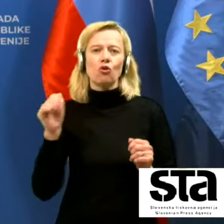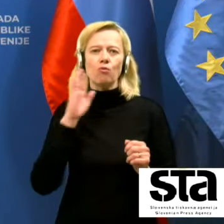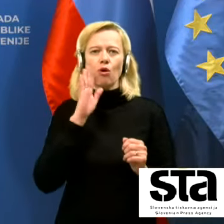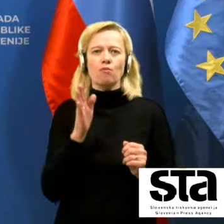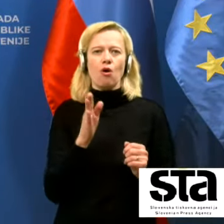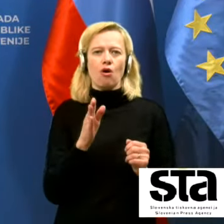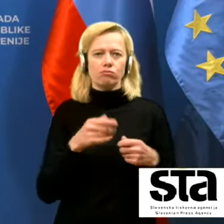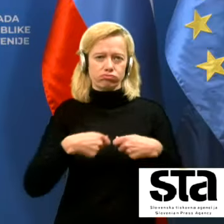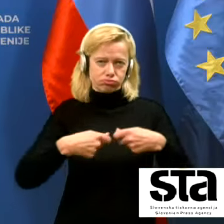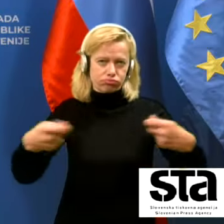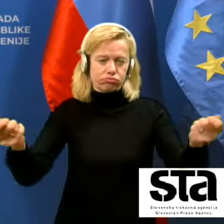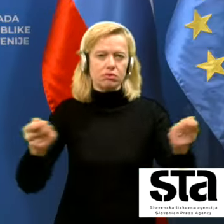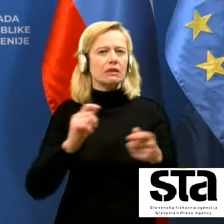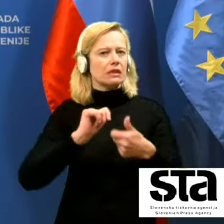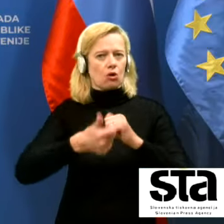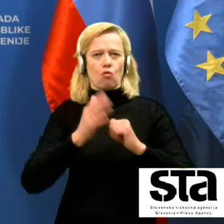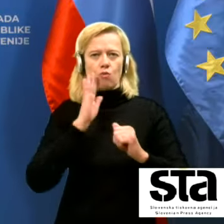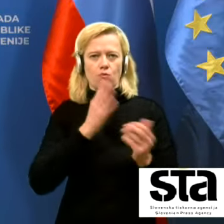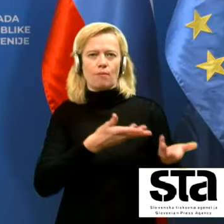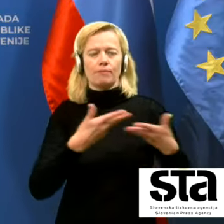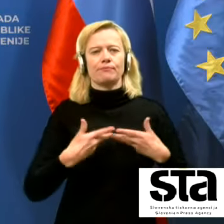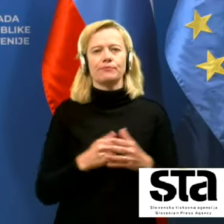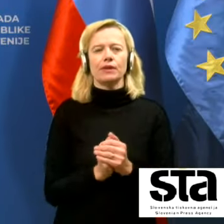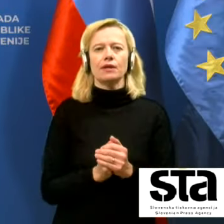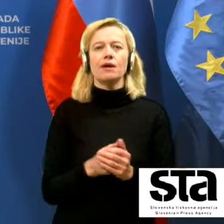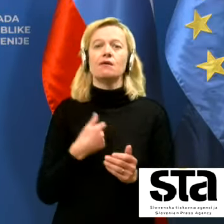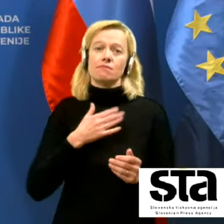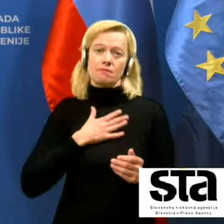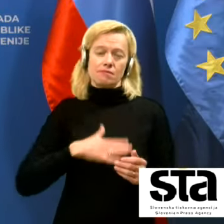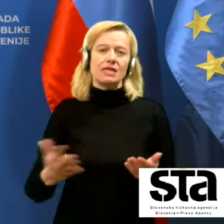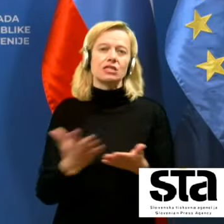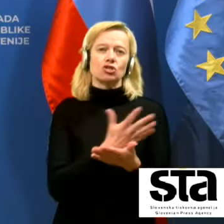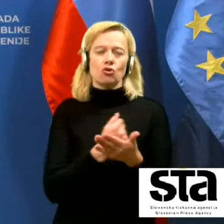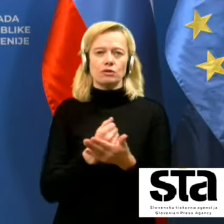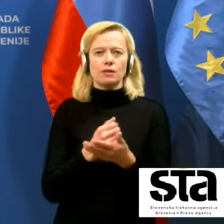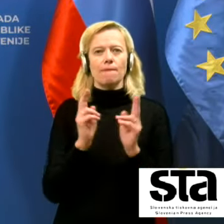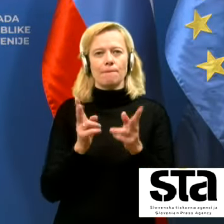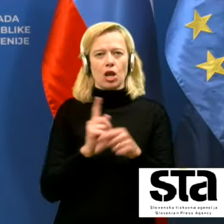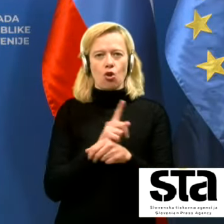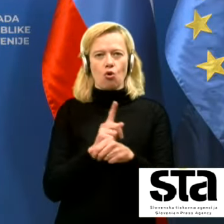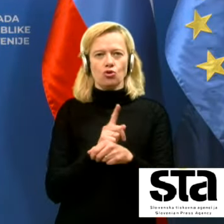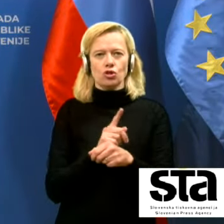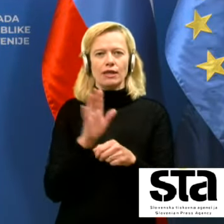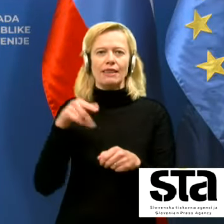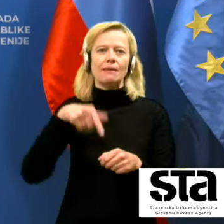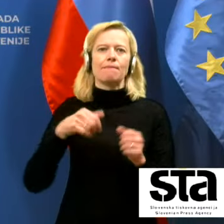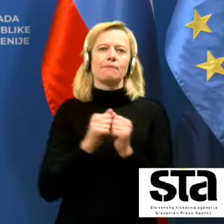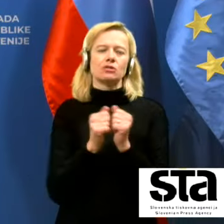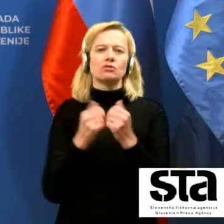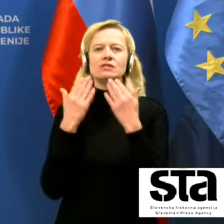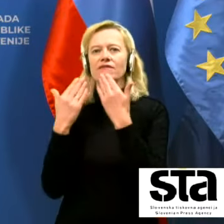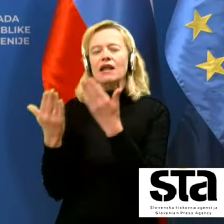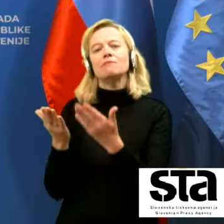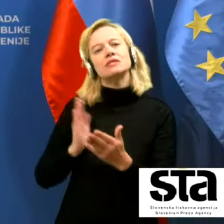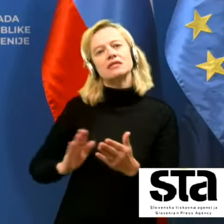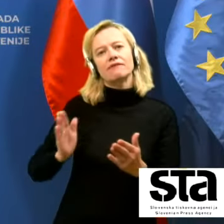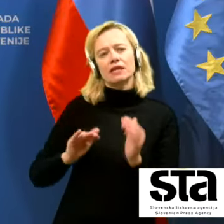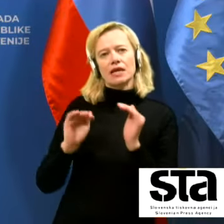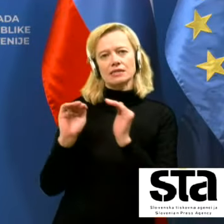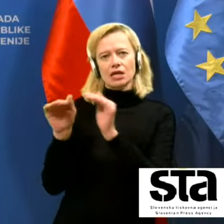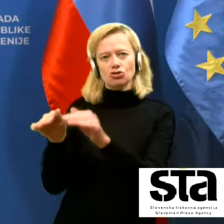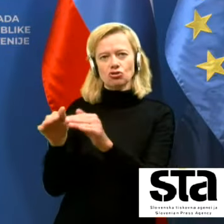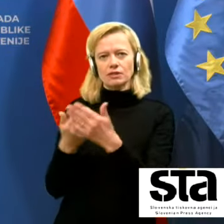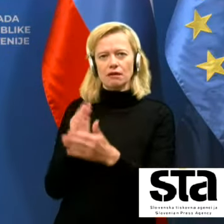vami delili tako, ko jih prejmemo. Bi pa rad izkoristil to priložnost, da se na tem mestu zahvalim civilni zaščiti, za